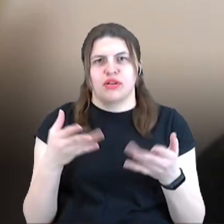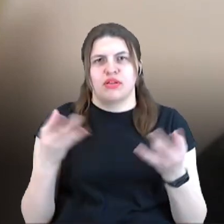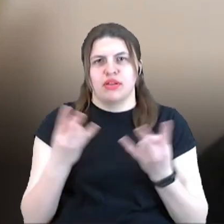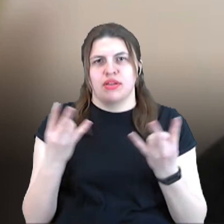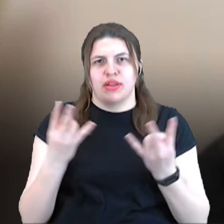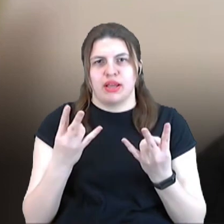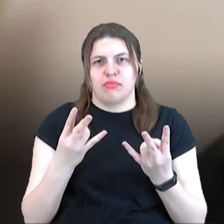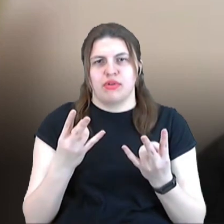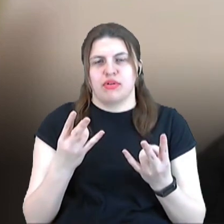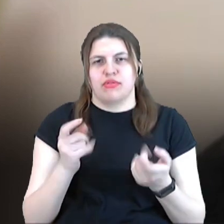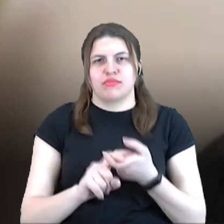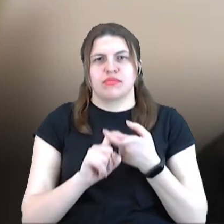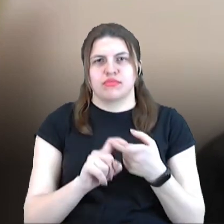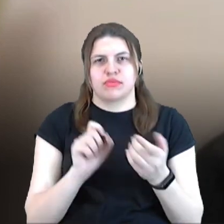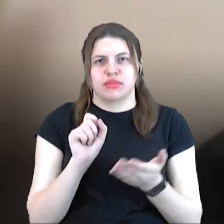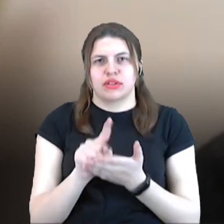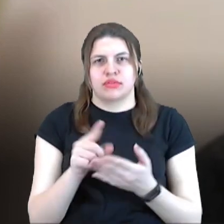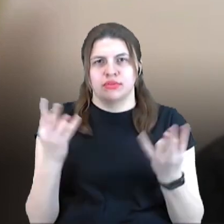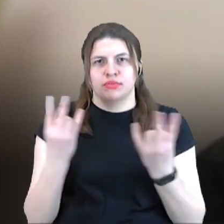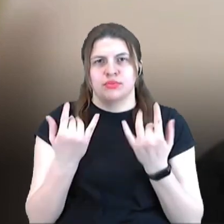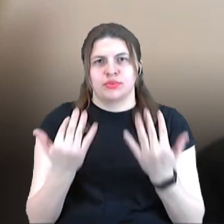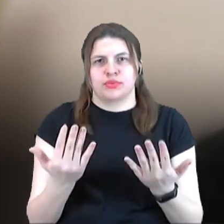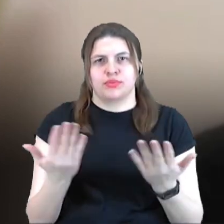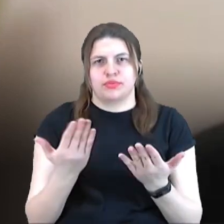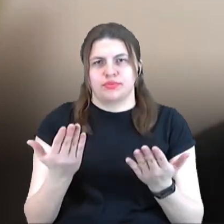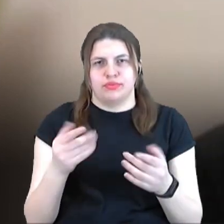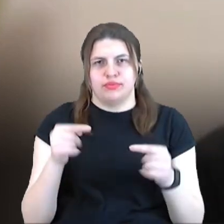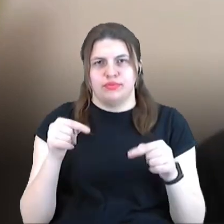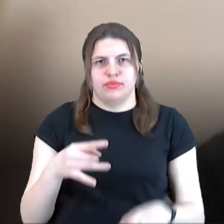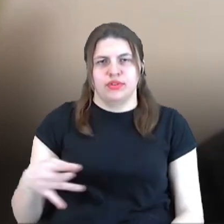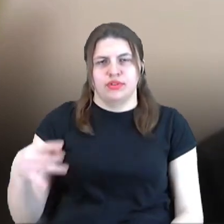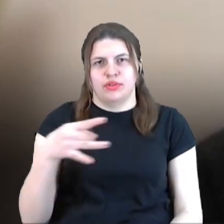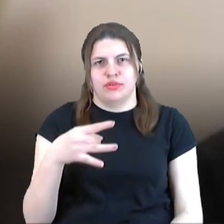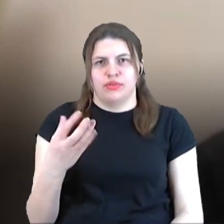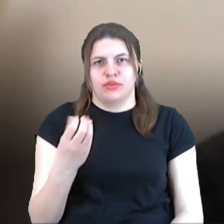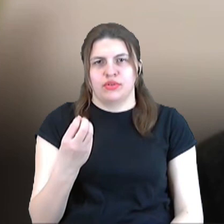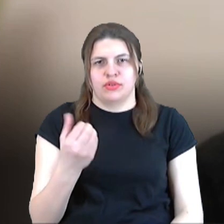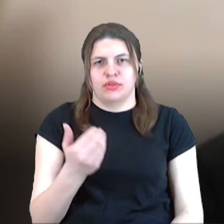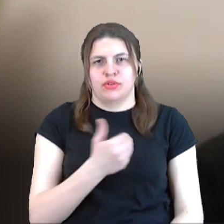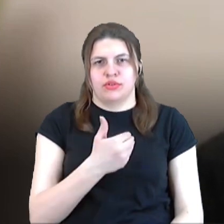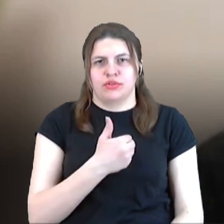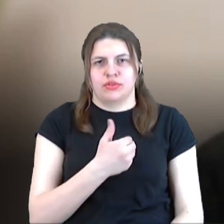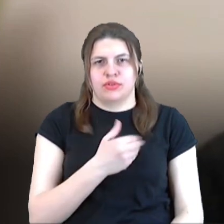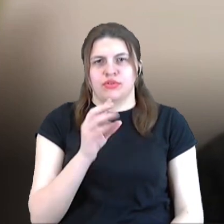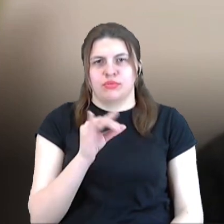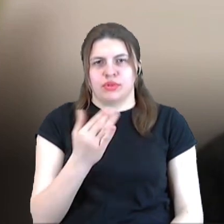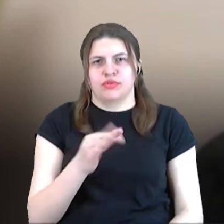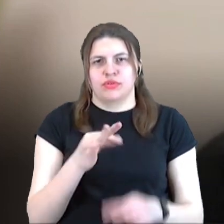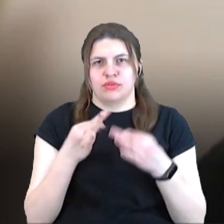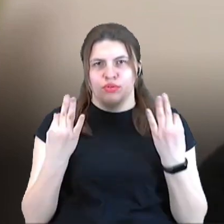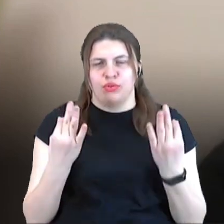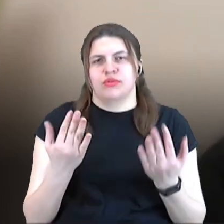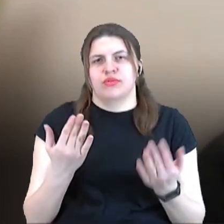задач і потреб, які стоять в регіоні. Але хотів би, як з вашого дозволу, маленьку ремарочку